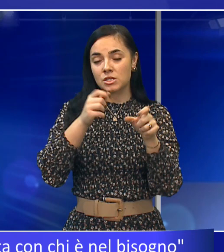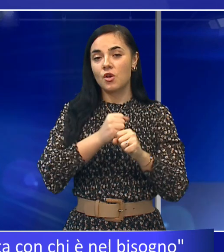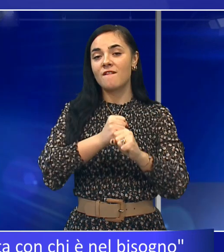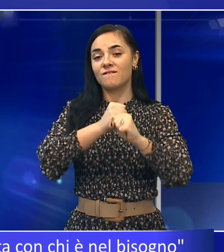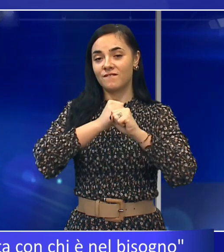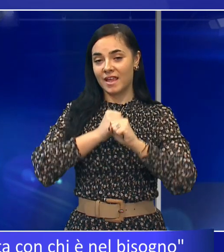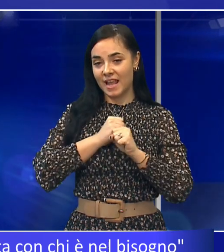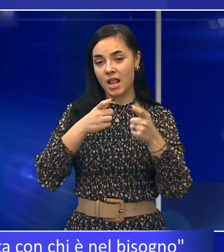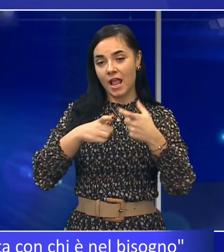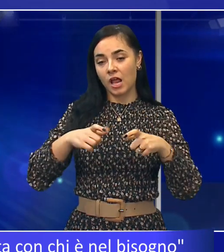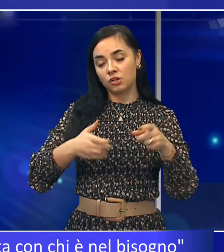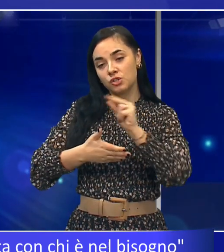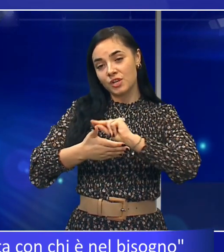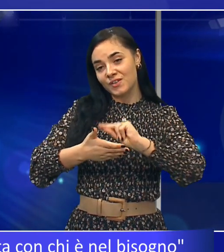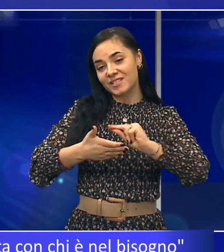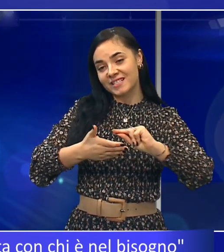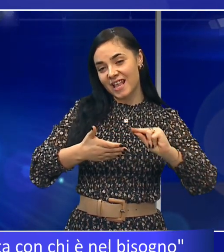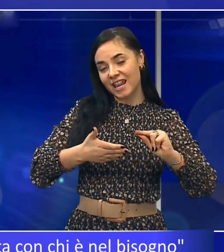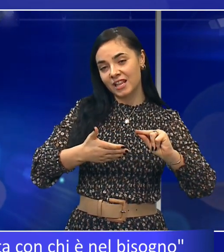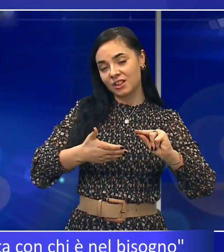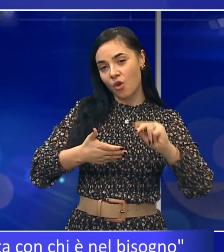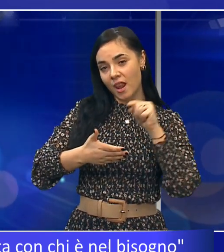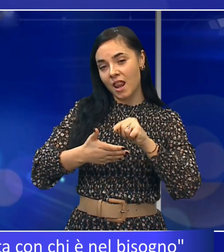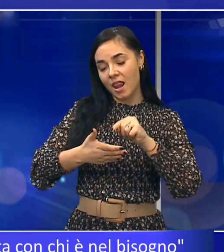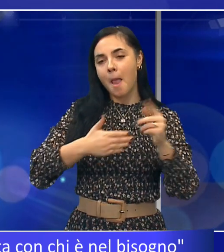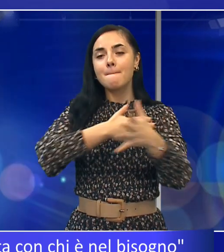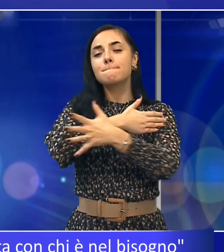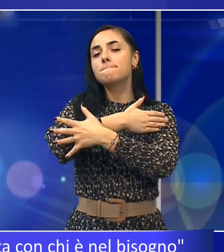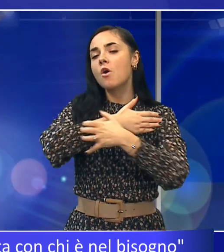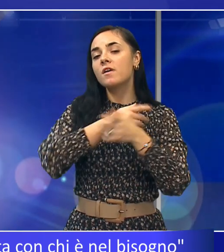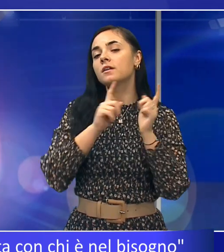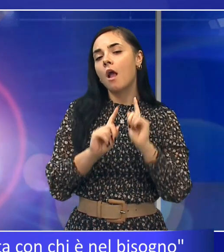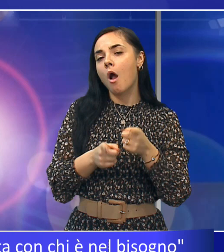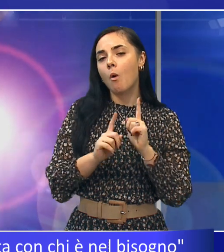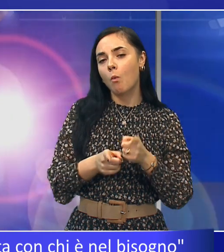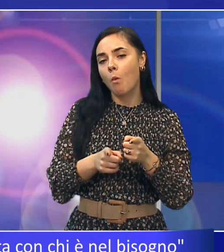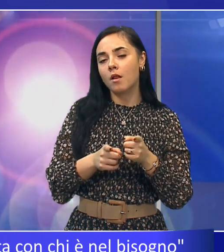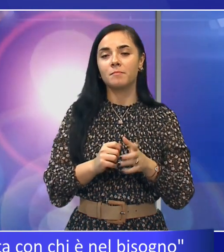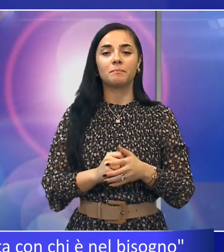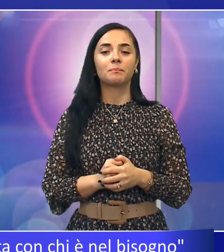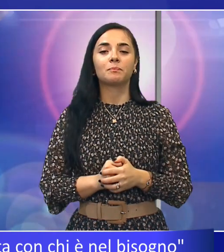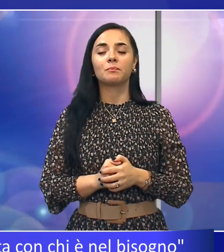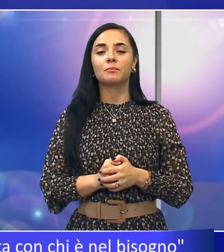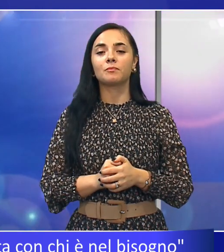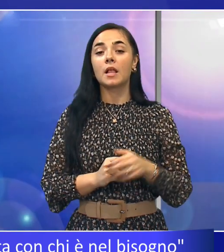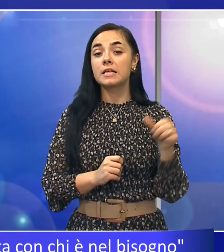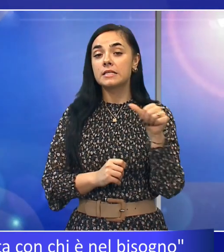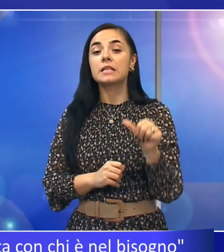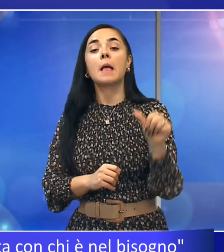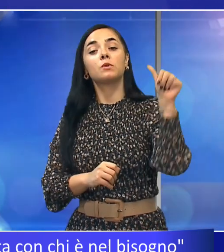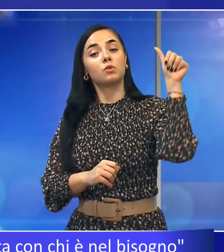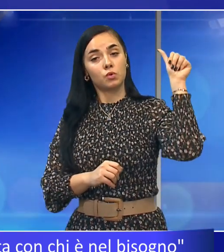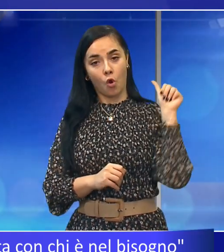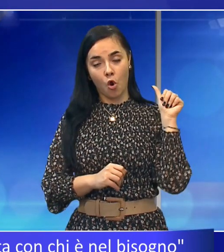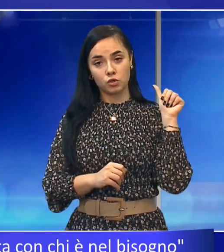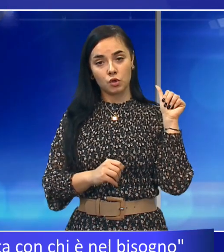un cartoncino quali povertà esistano oggi intorno a loro. Sabato si